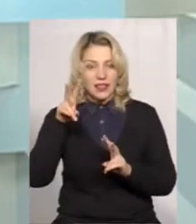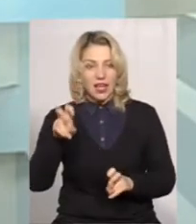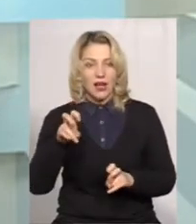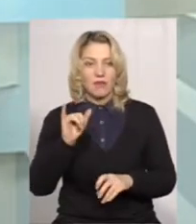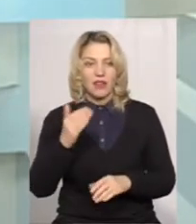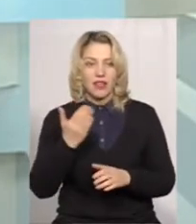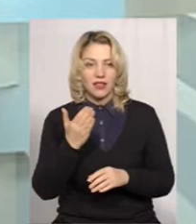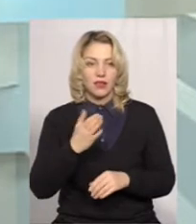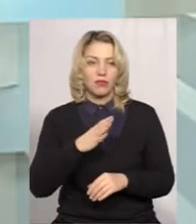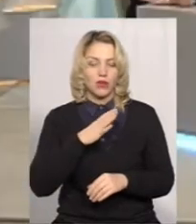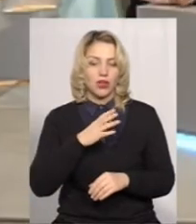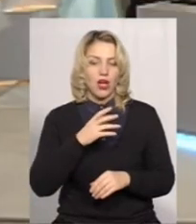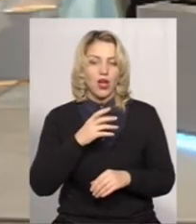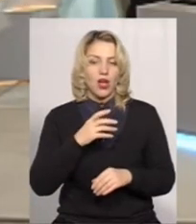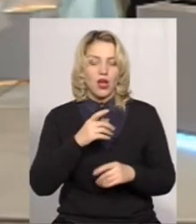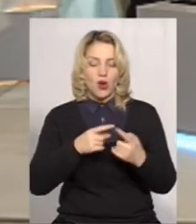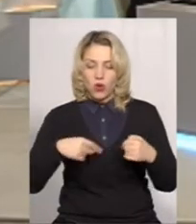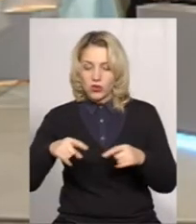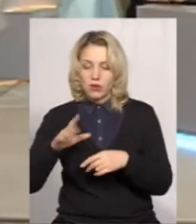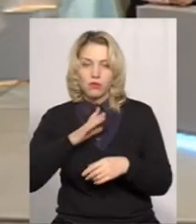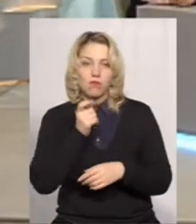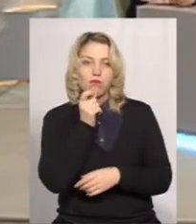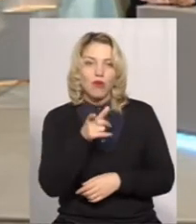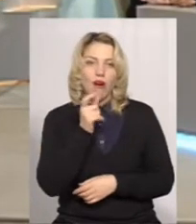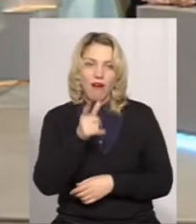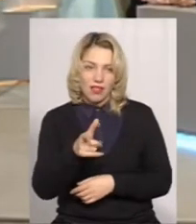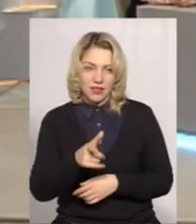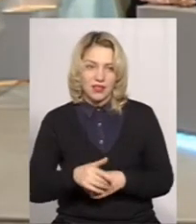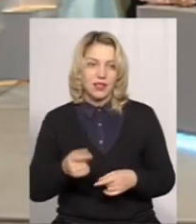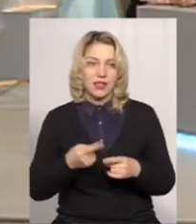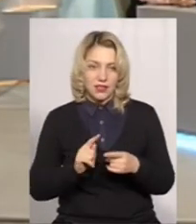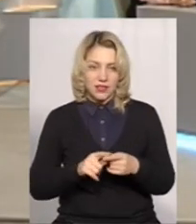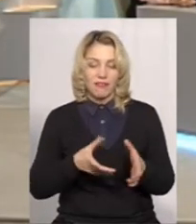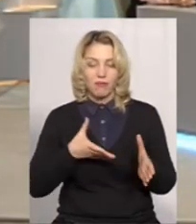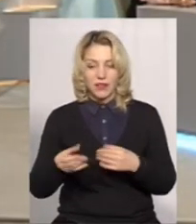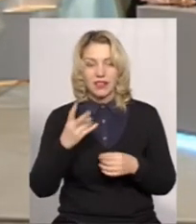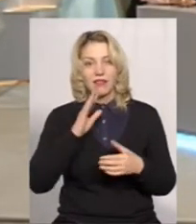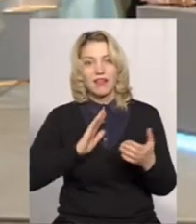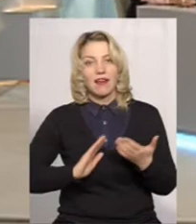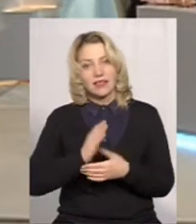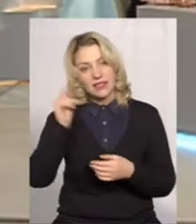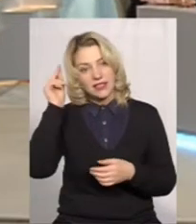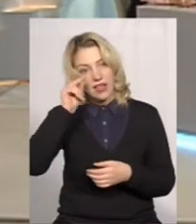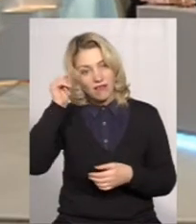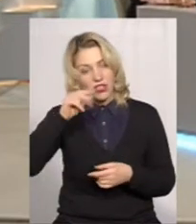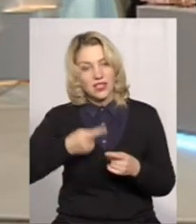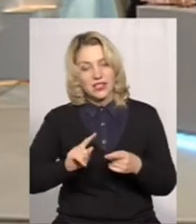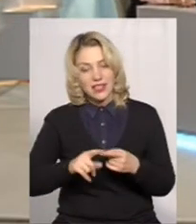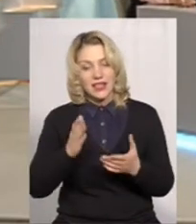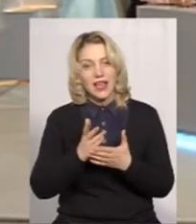дитини були прогалені. Це альтернатива. Це вплине на якість, вибачте. вплине на якість, але це